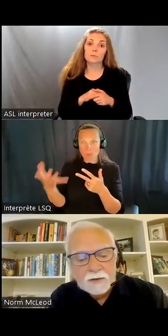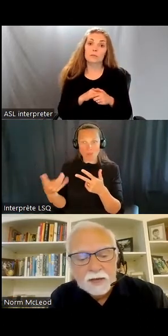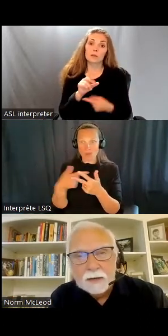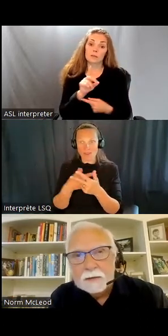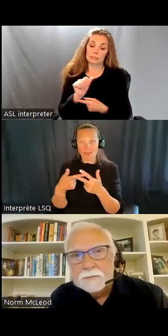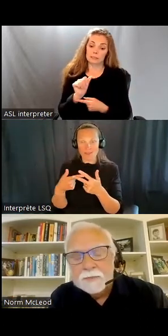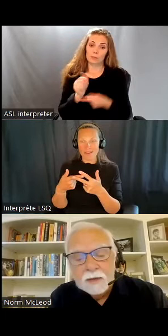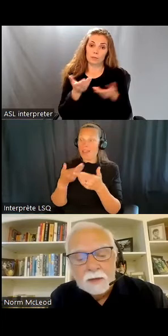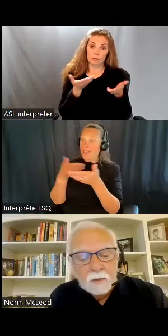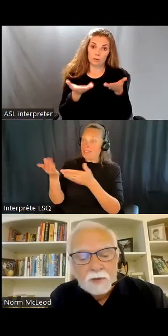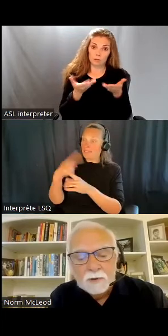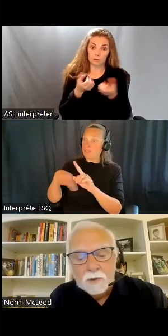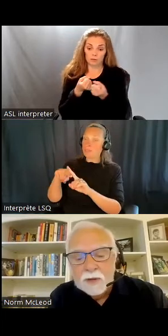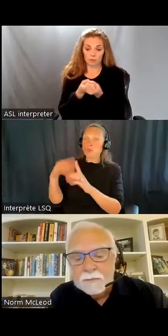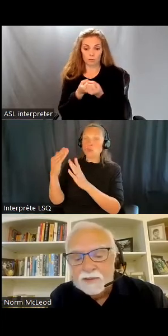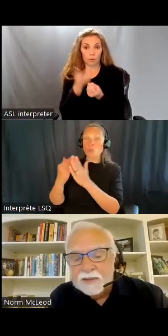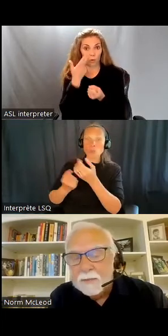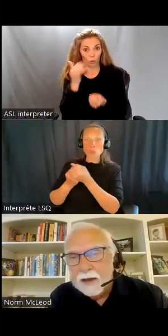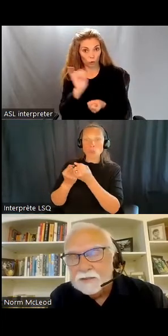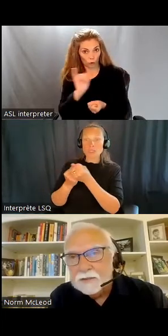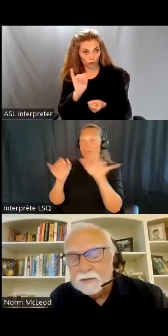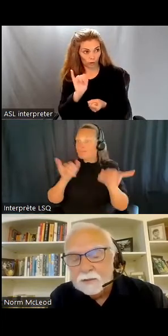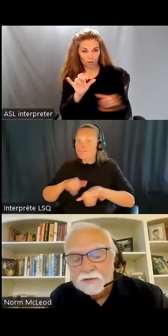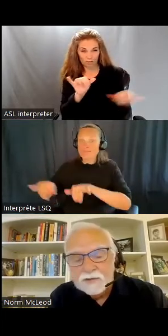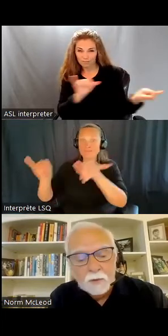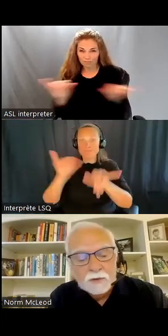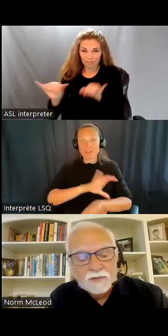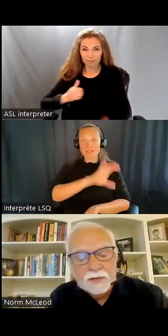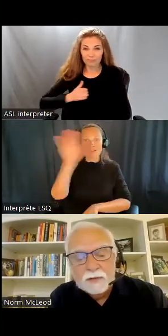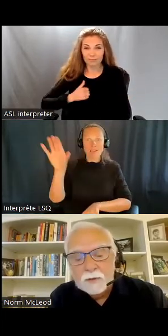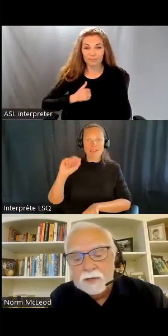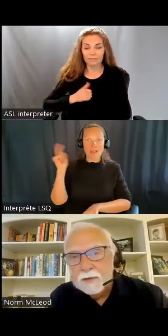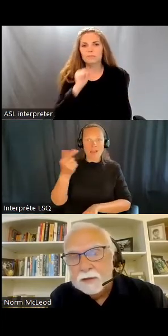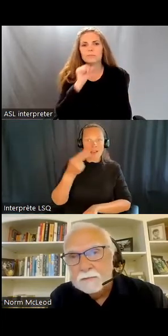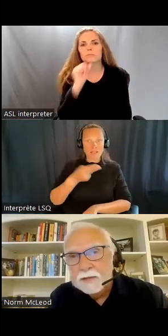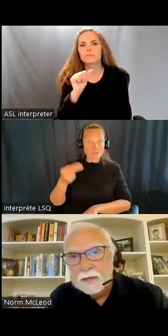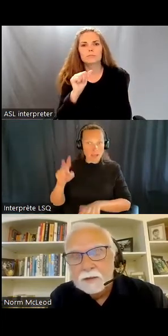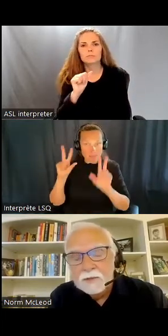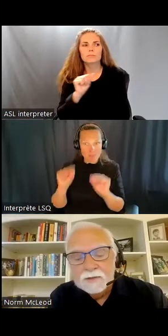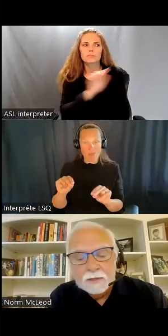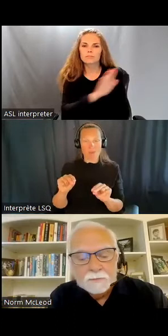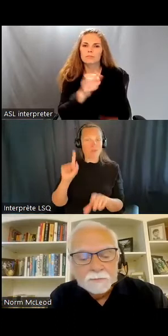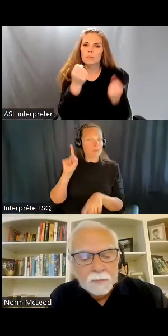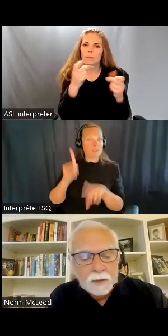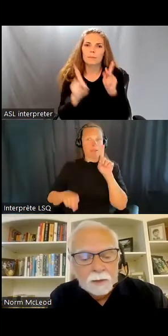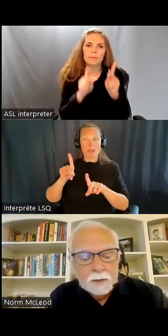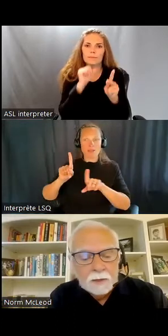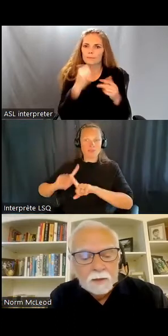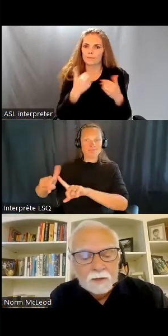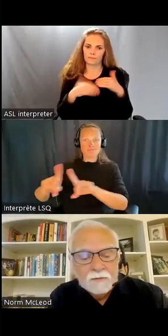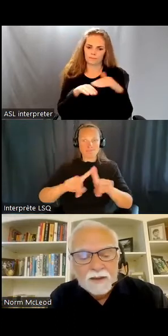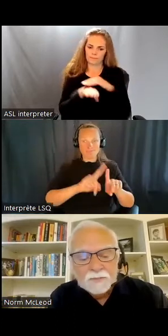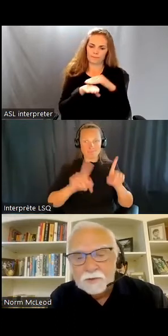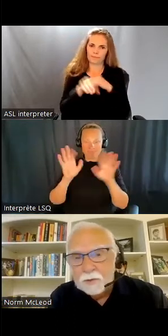les mesures de soutien ne sont pas les mêmes pour toutes les personnes handicapées au Canada. Les gens n pas le même accès au soutien dont ils ont besoin pour vivre de façon